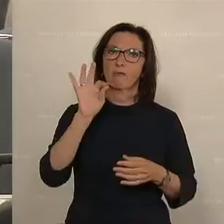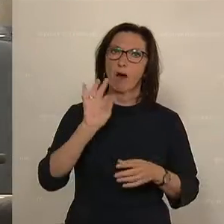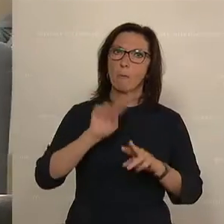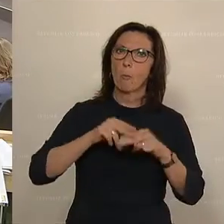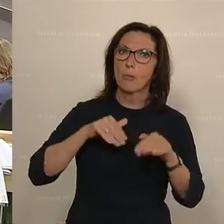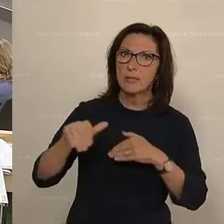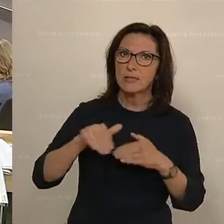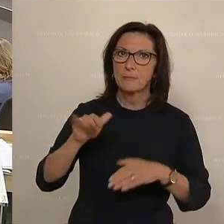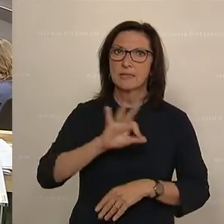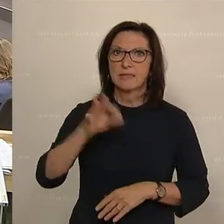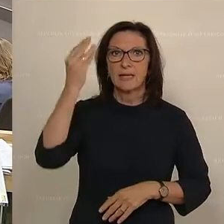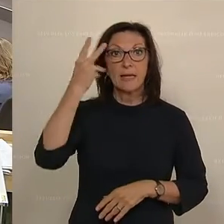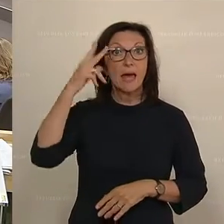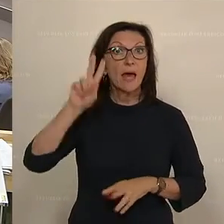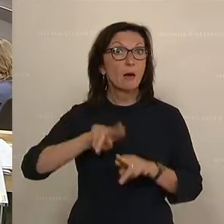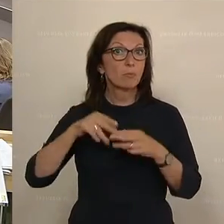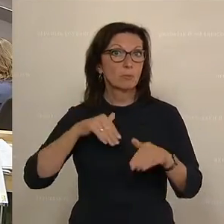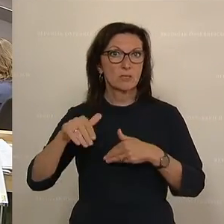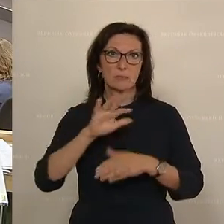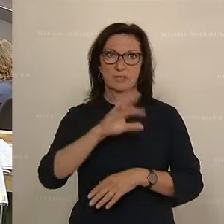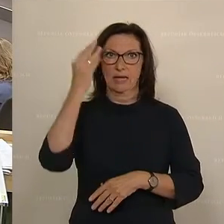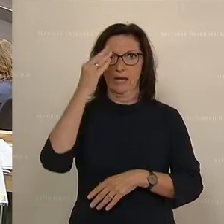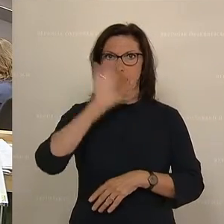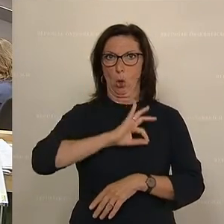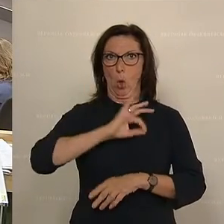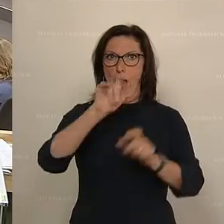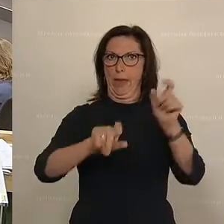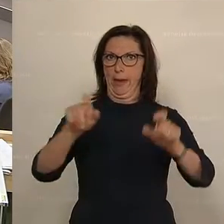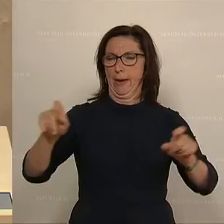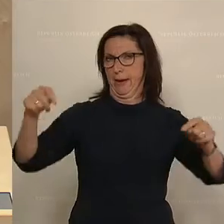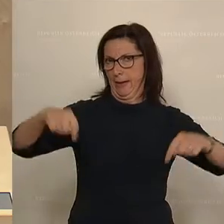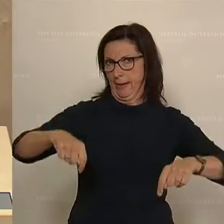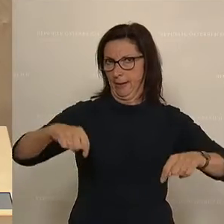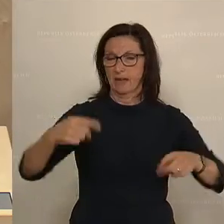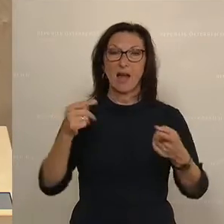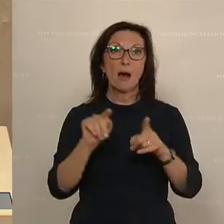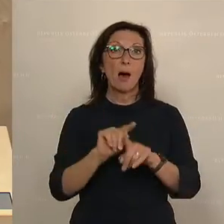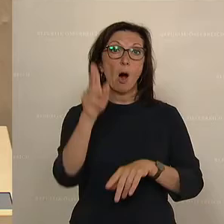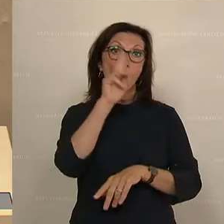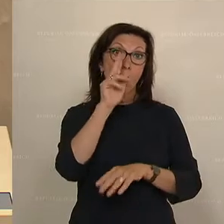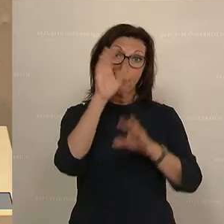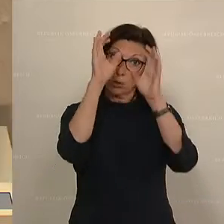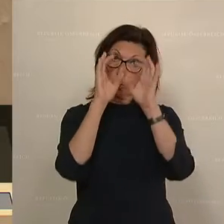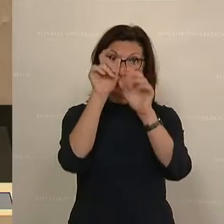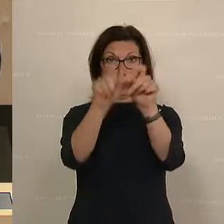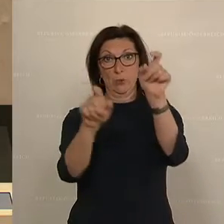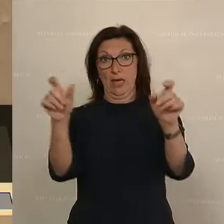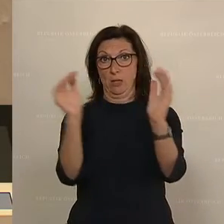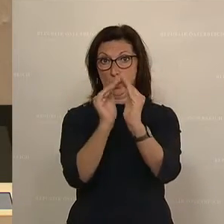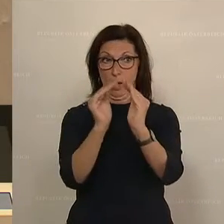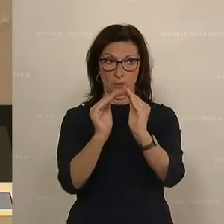Jetzt am Wort ist Martina Kaufmann von der ÖVP. Hier im Haus, aber vor allem auch liebe Zuseherinnen und Zuseher zu Hause.